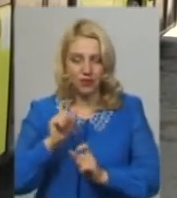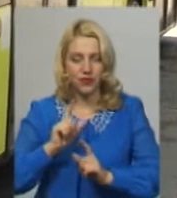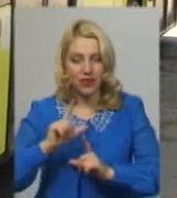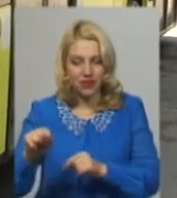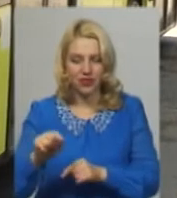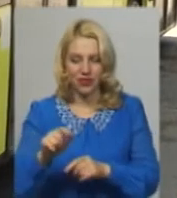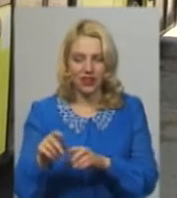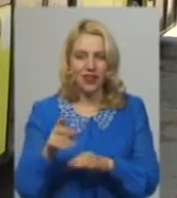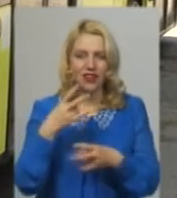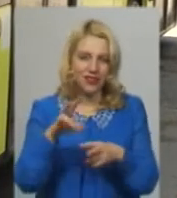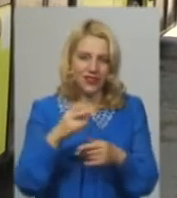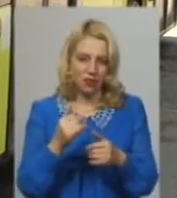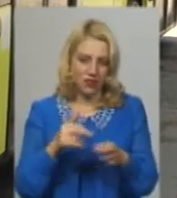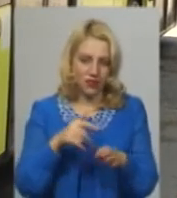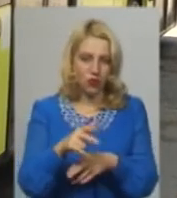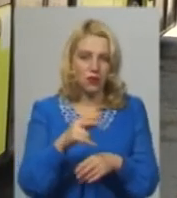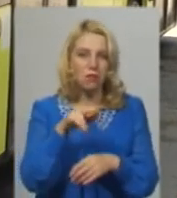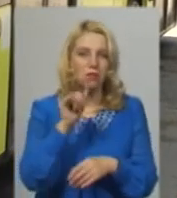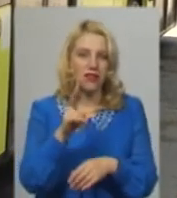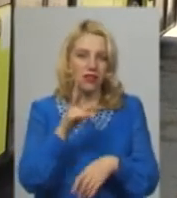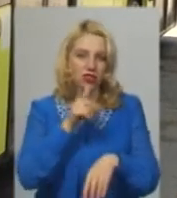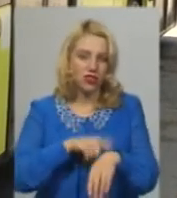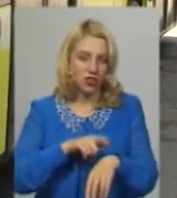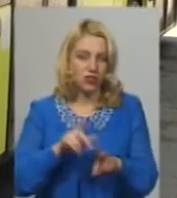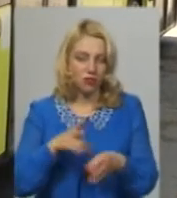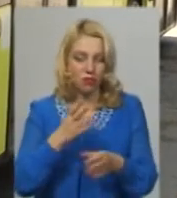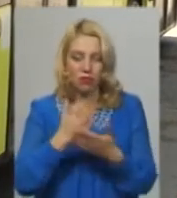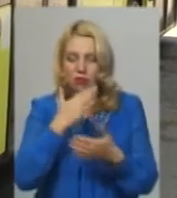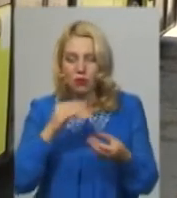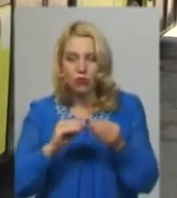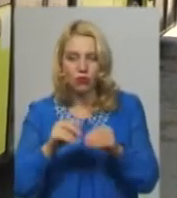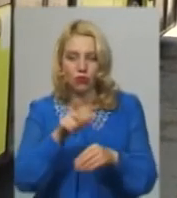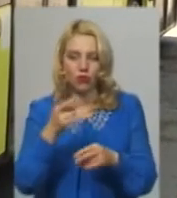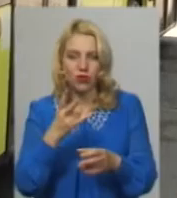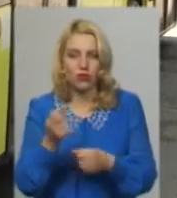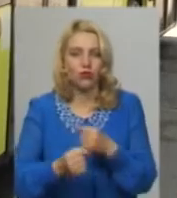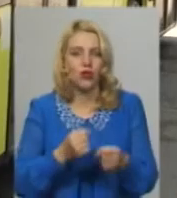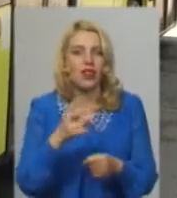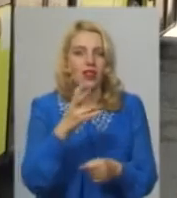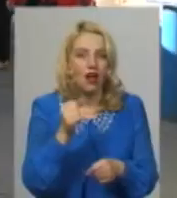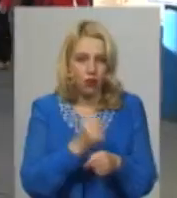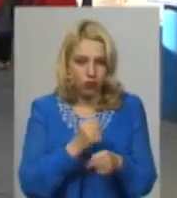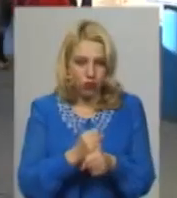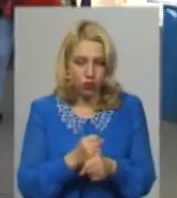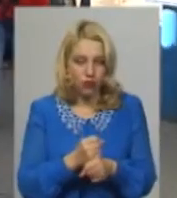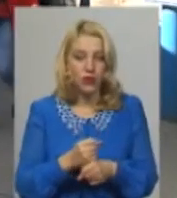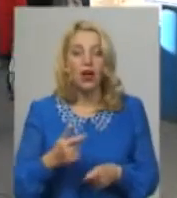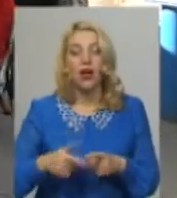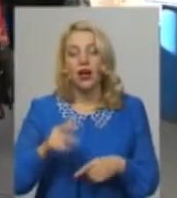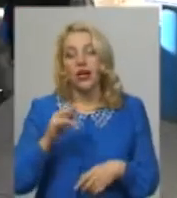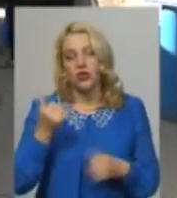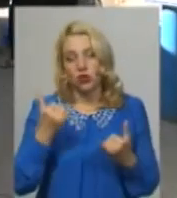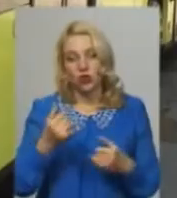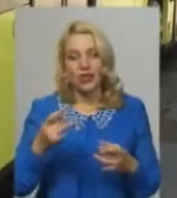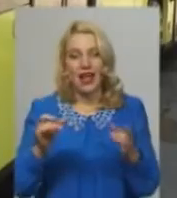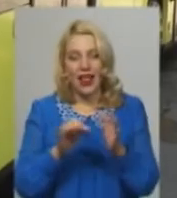виникає дуже багато проблем людей, які хочуть добратися до роботи. Віктор Павло Марчук додає, сьогодні «Електротранс»